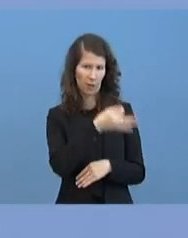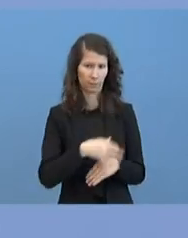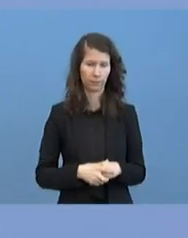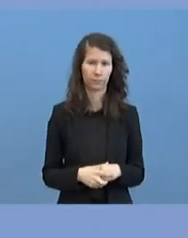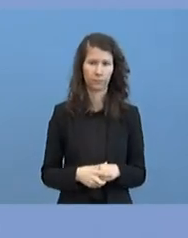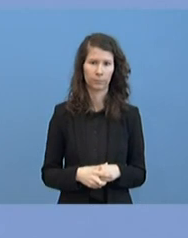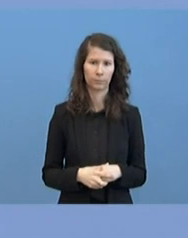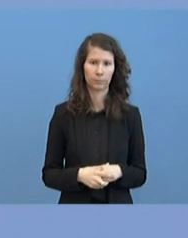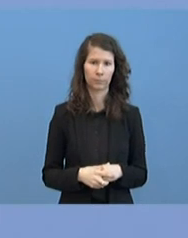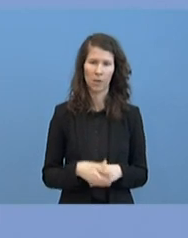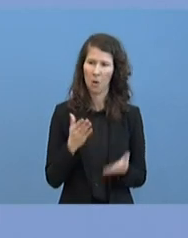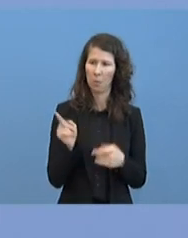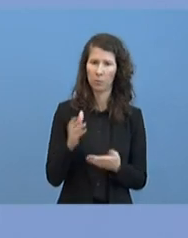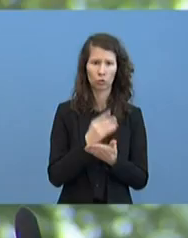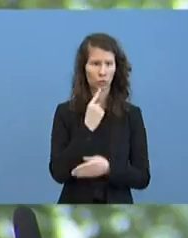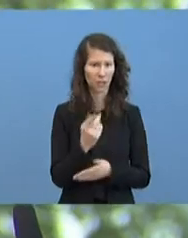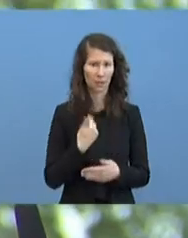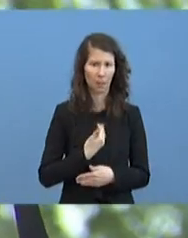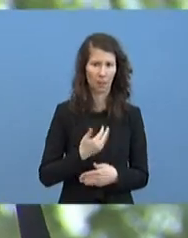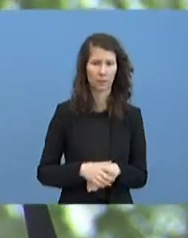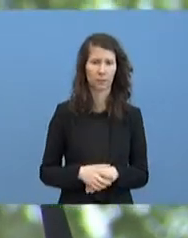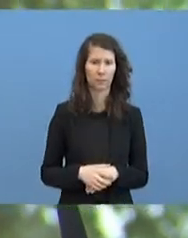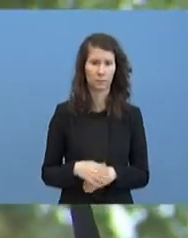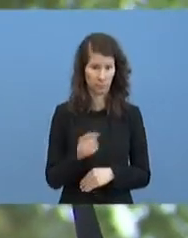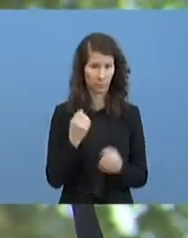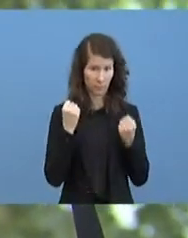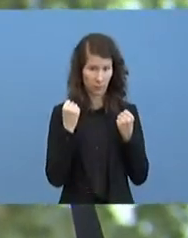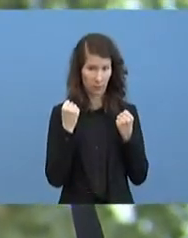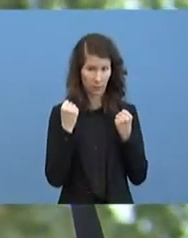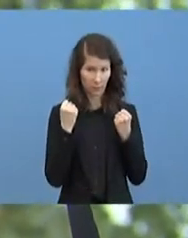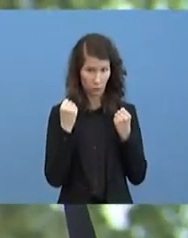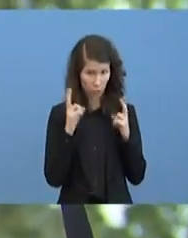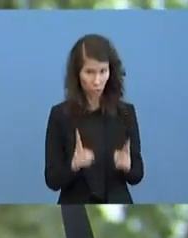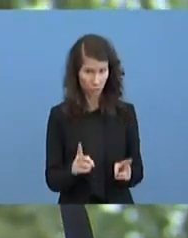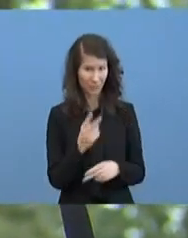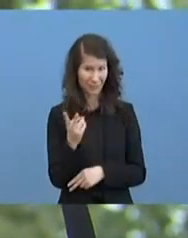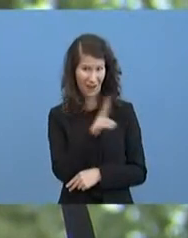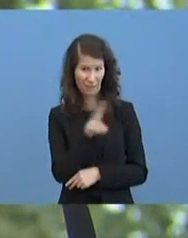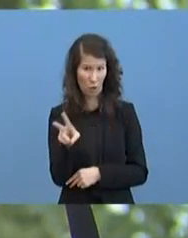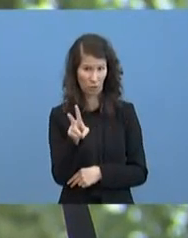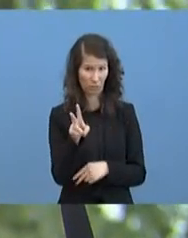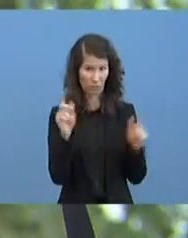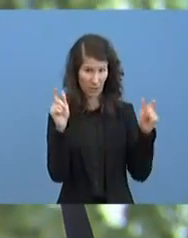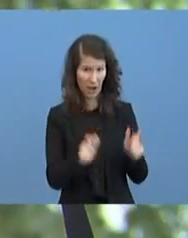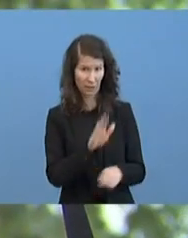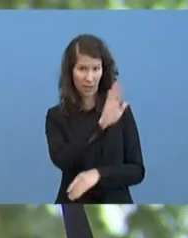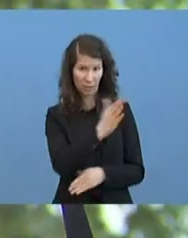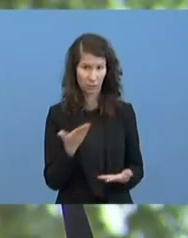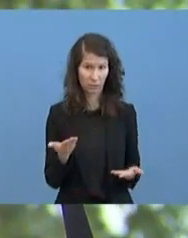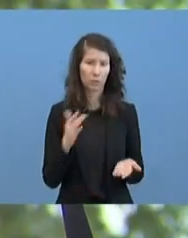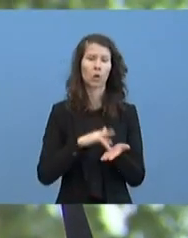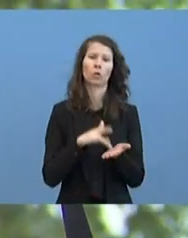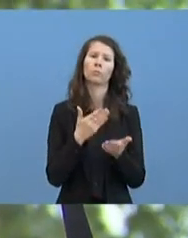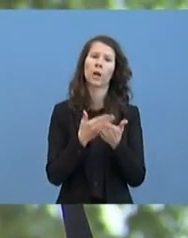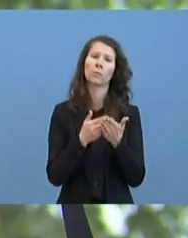nicht ganz sicher. Ist eigentlich, können wir fest davon ausgehen, dass die Kanzlerin zwei Wochen in Quarantäne bleiben wird? Weil ja zum Beispiel bei Herrn Scholz